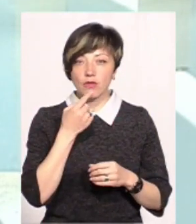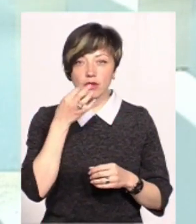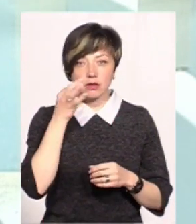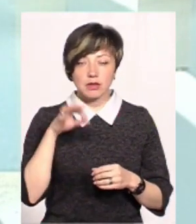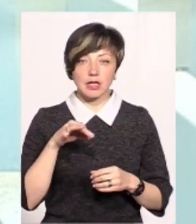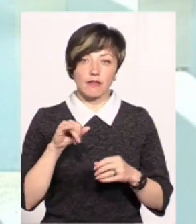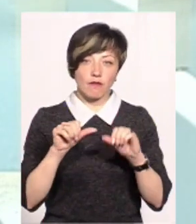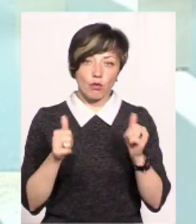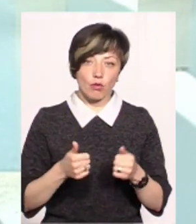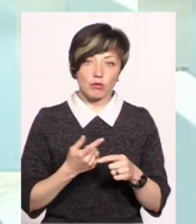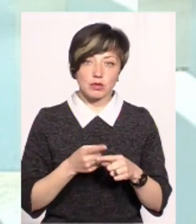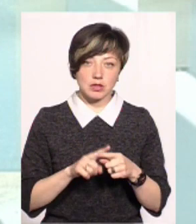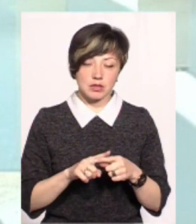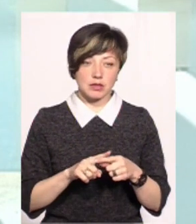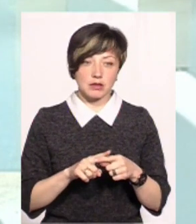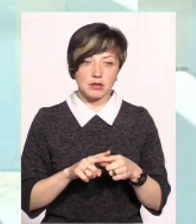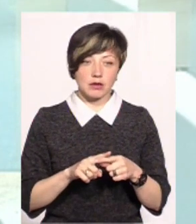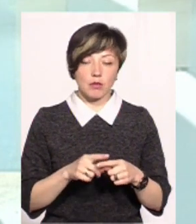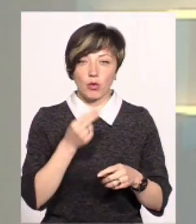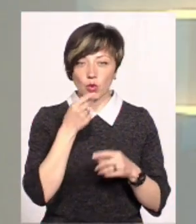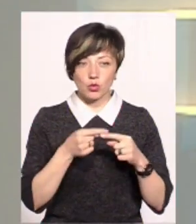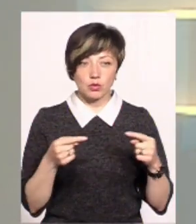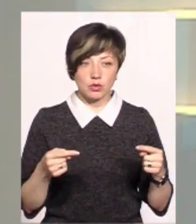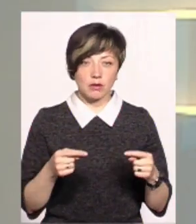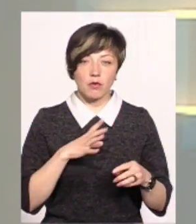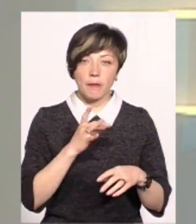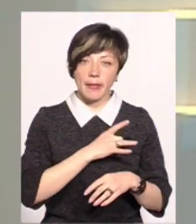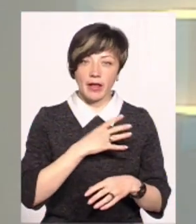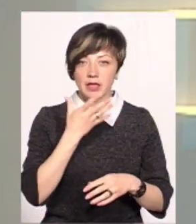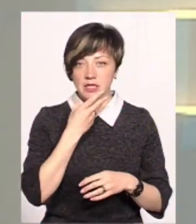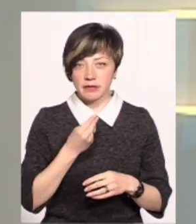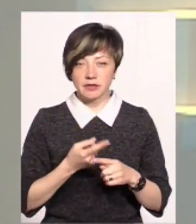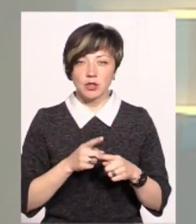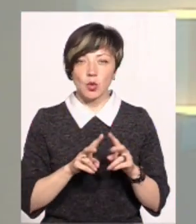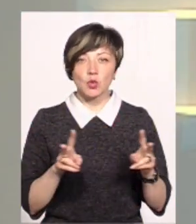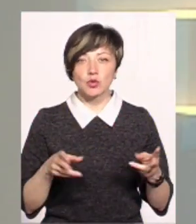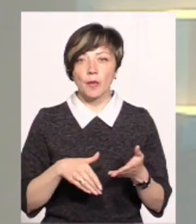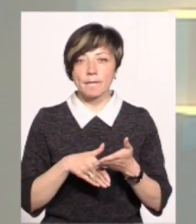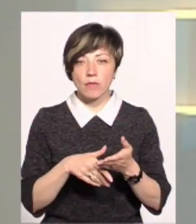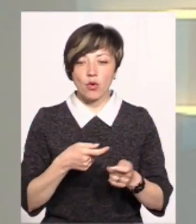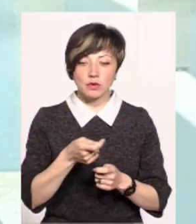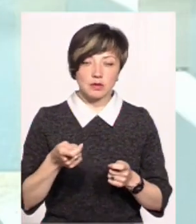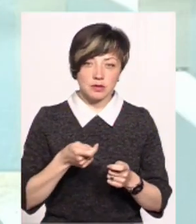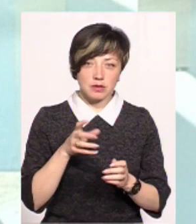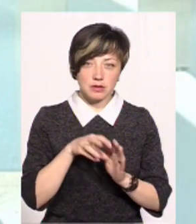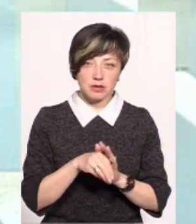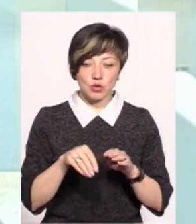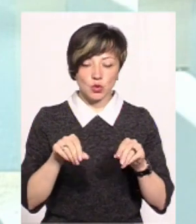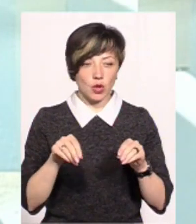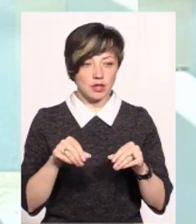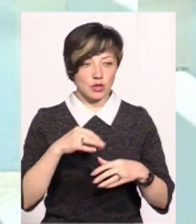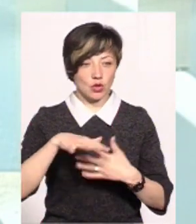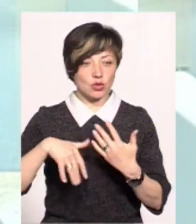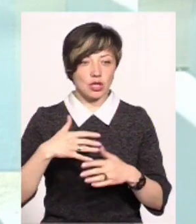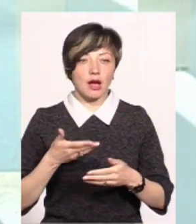якості, форму цієї, ніж цього продукту, щоб він був там біленький, красивий, хтось з допомоги консервантів, хтось з допомоги цих сільних